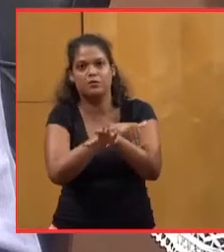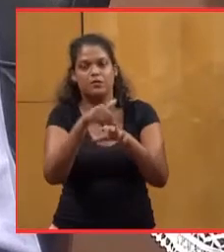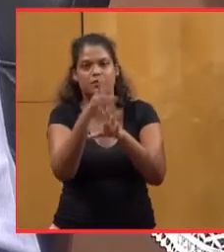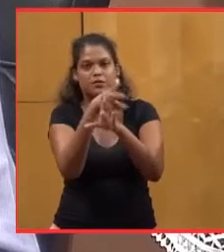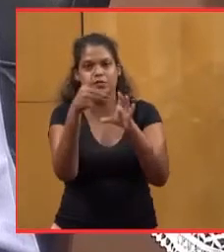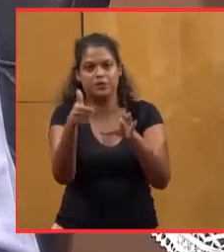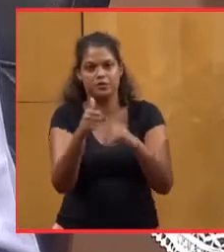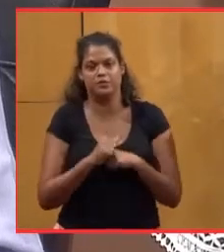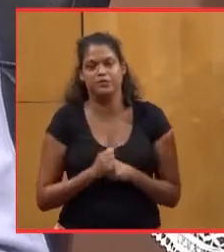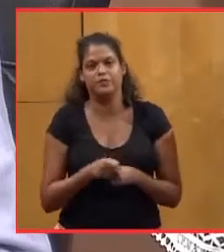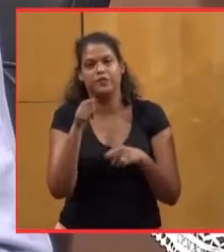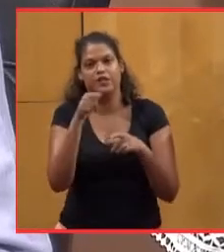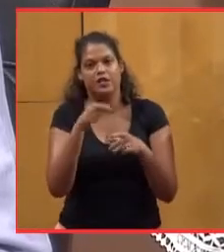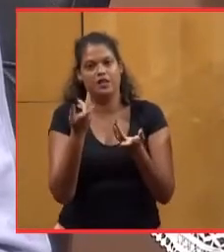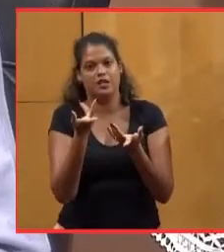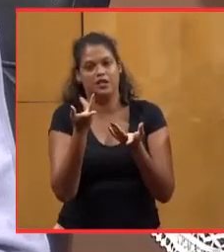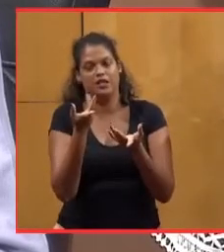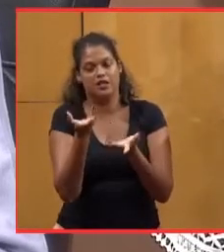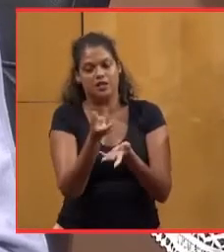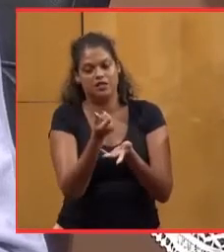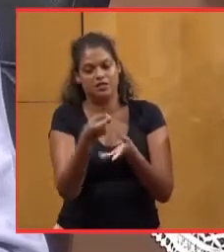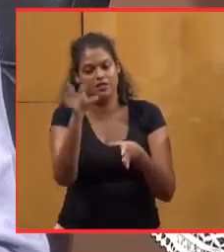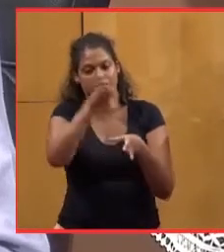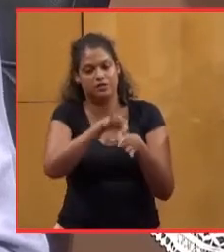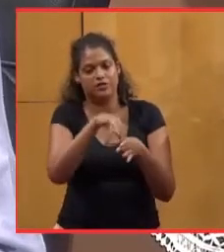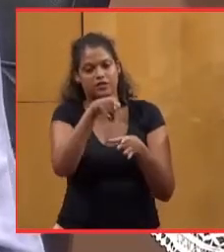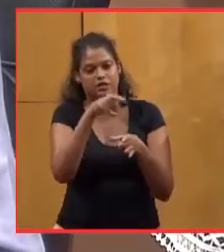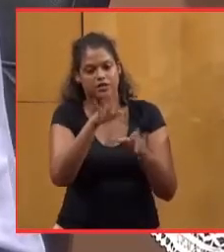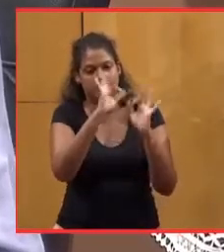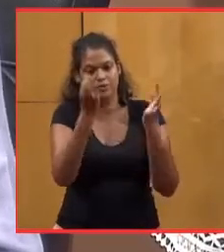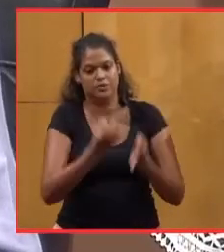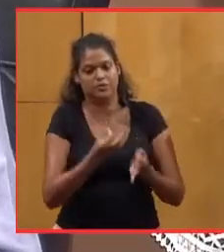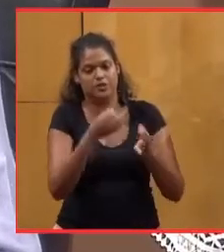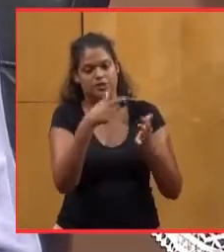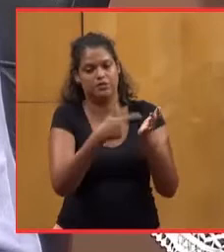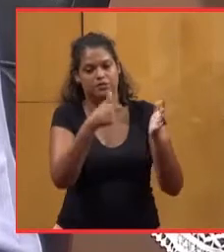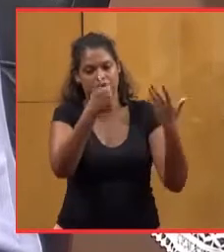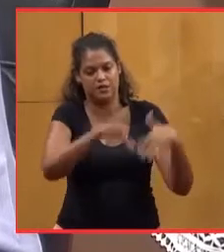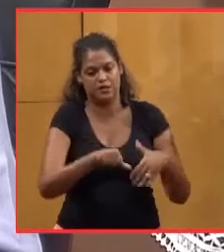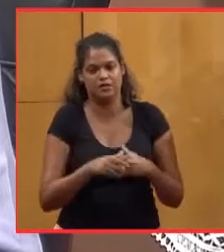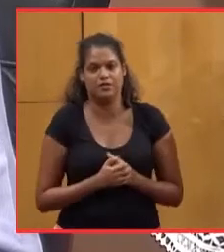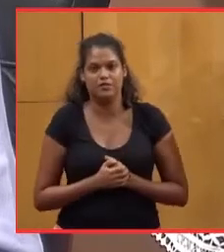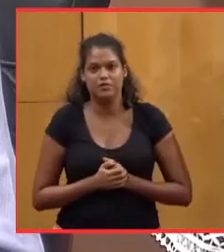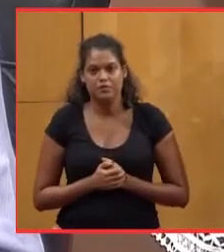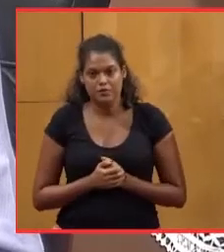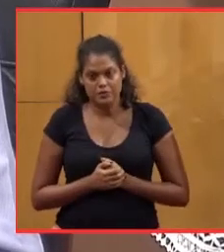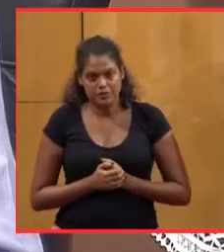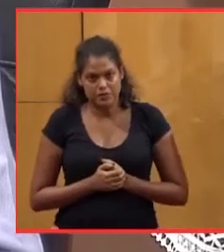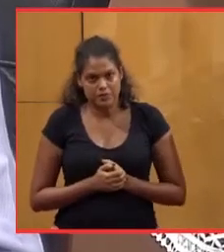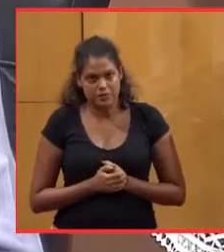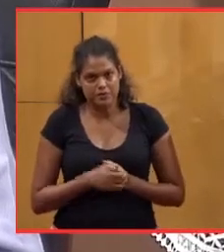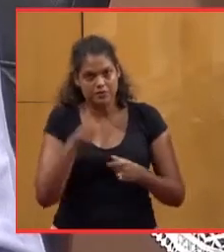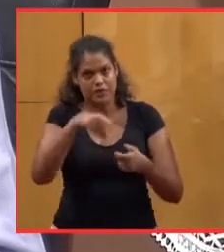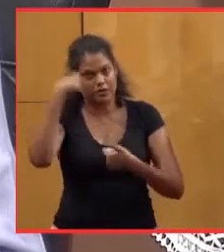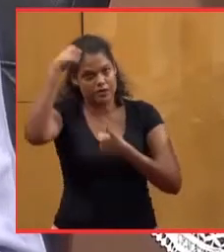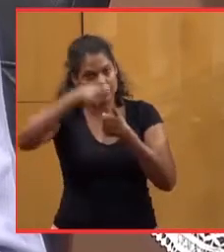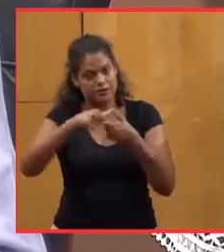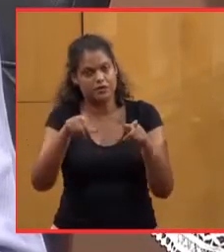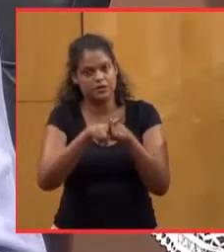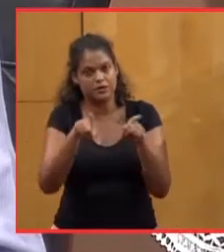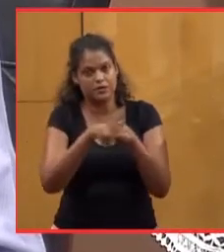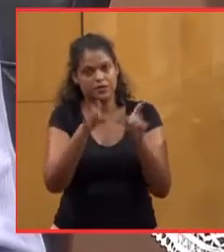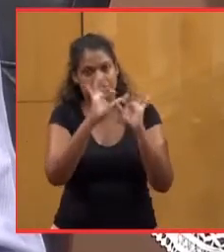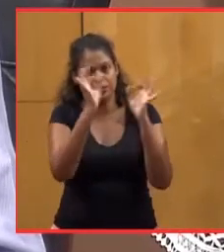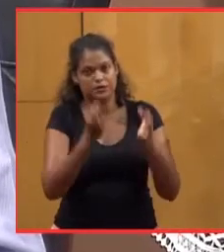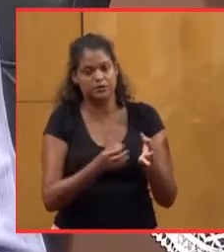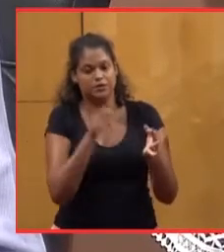Somme votée au budget primitif 2016 et en décision modificative 2016. Pour rappel, ce